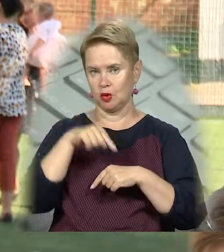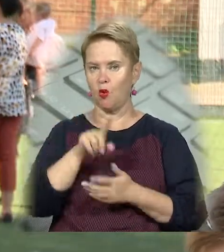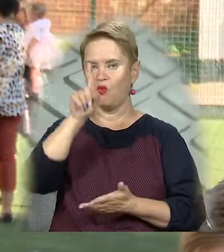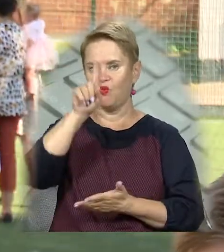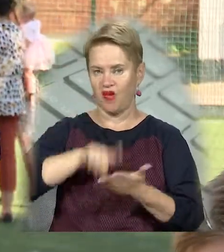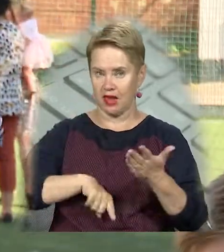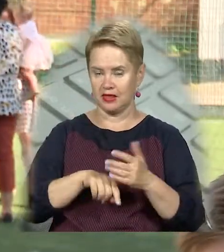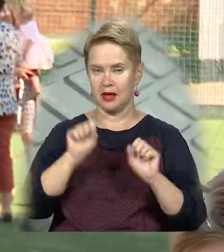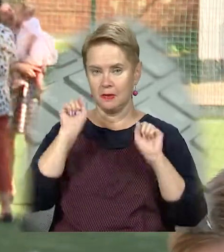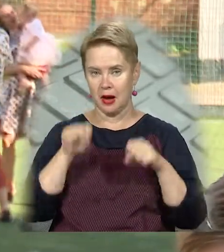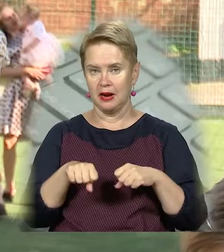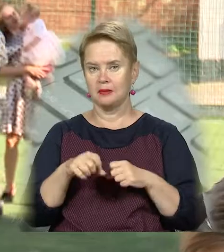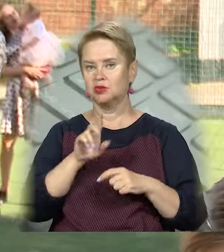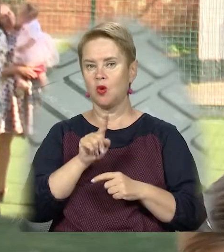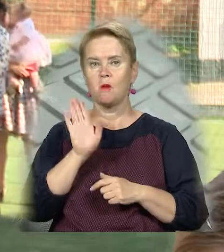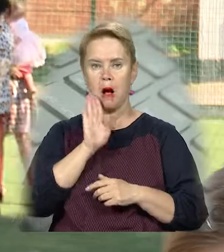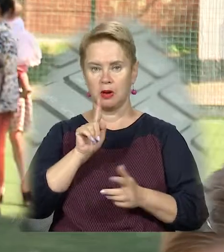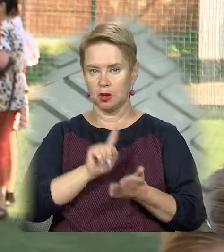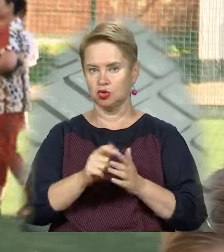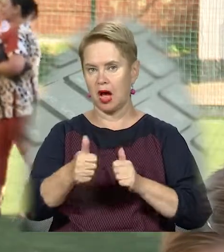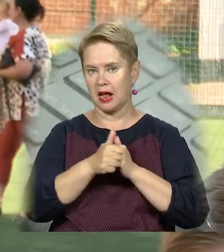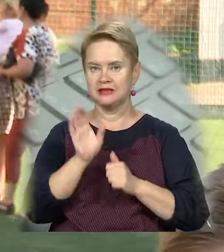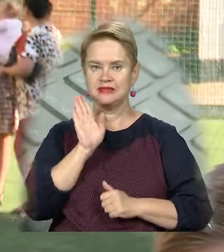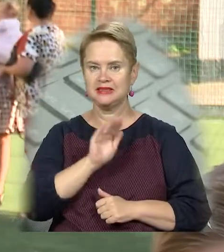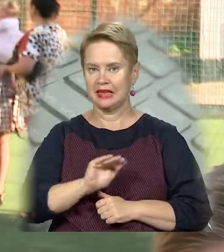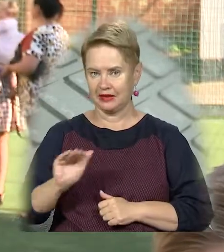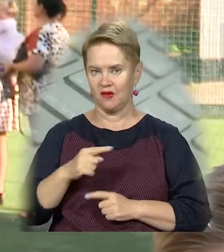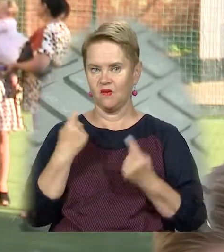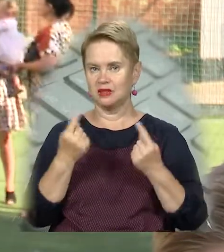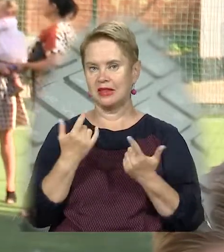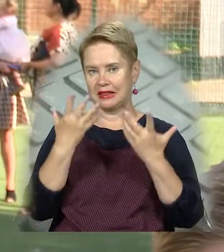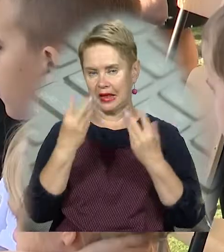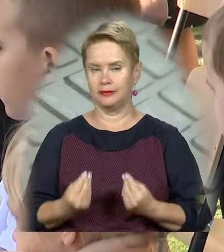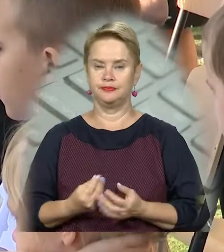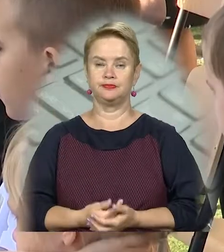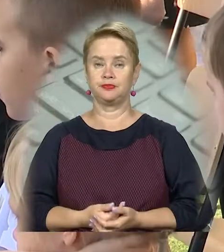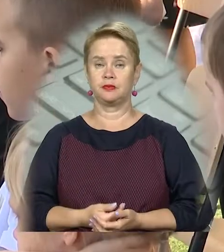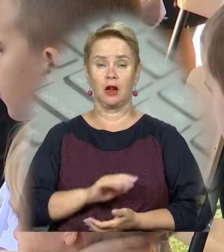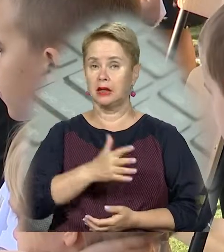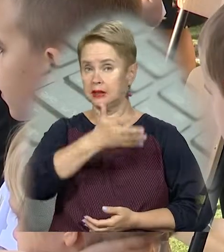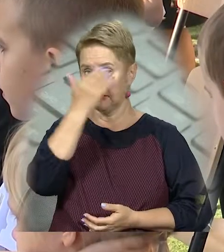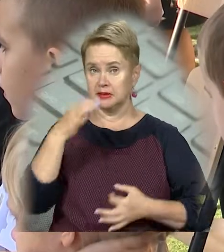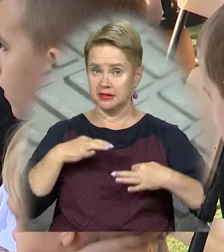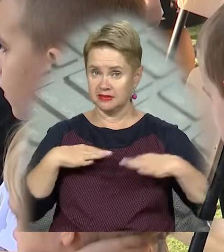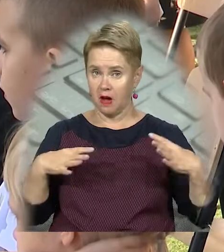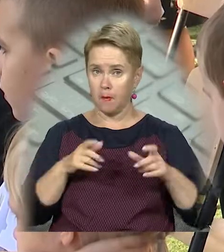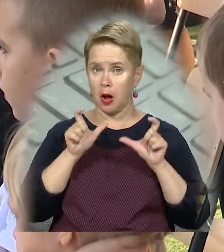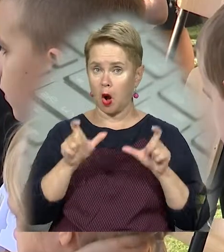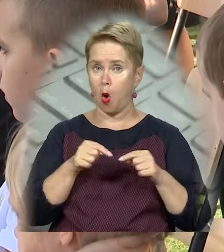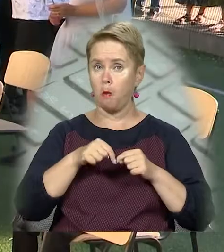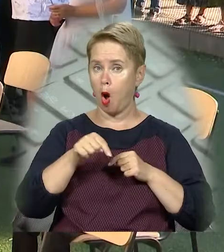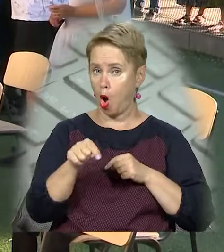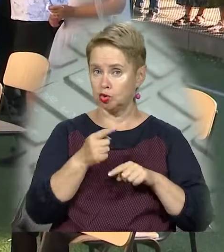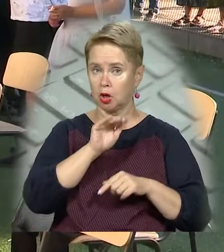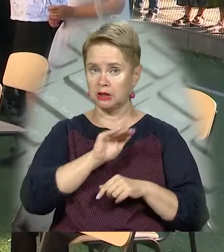вірні, бо мама повинна бути рядом з любими дітьми в цей особий день. Не забули під час свята і про карантинні